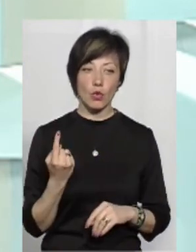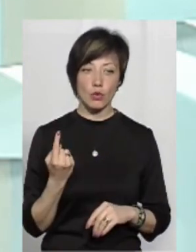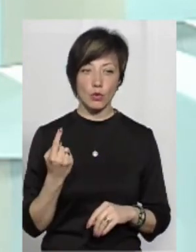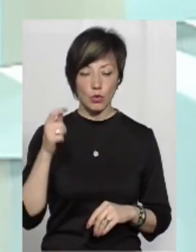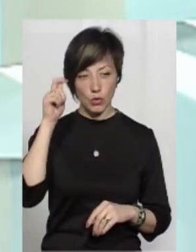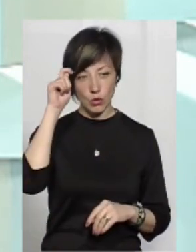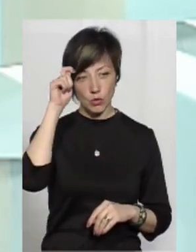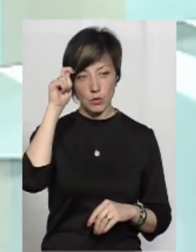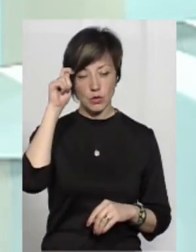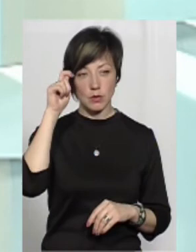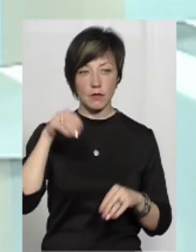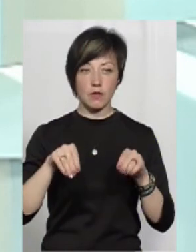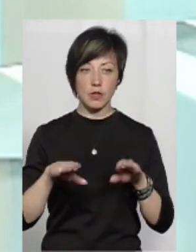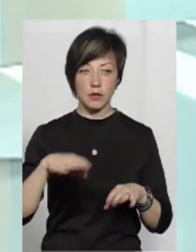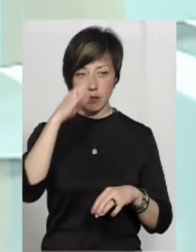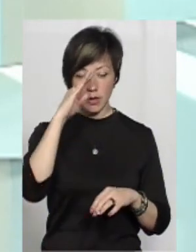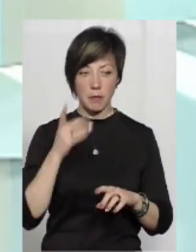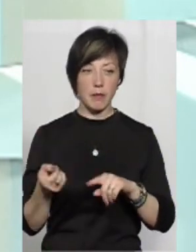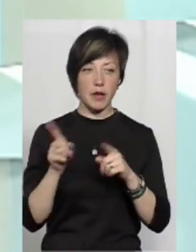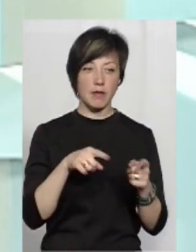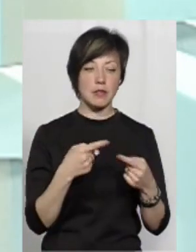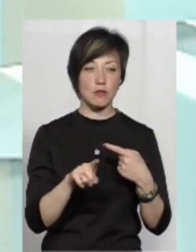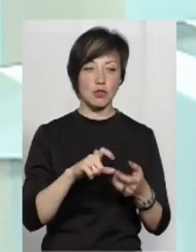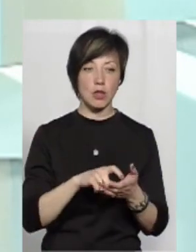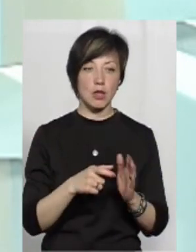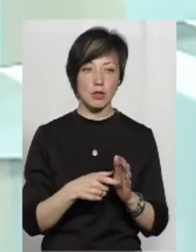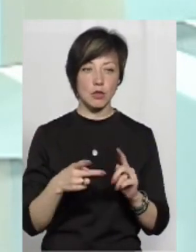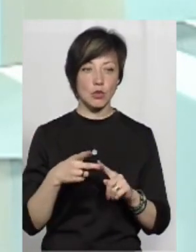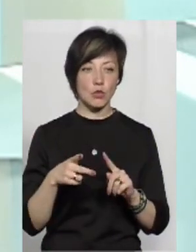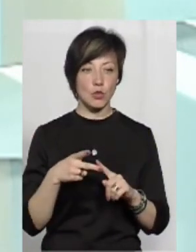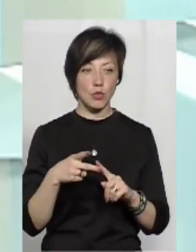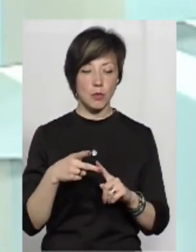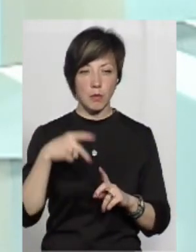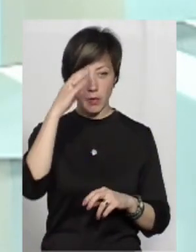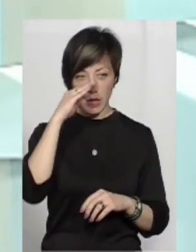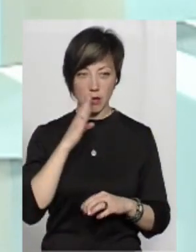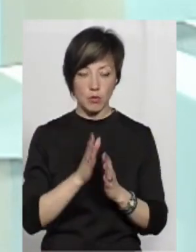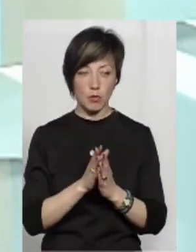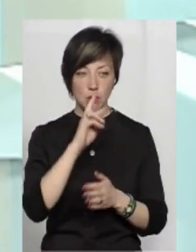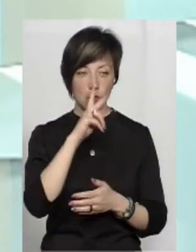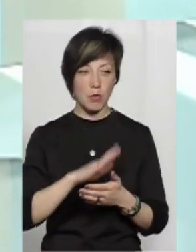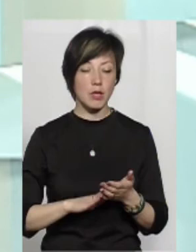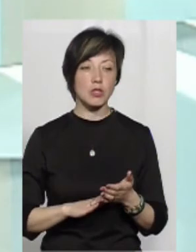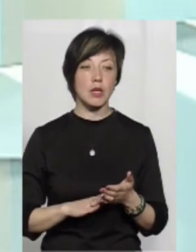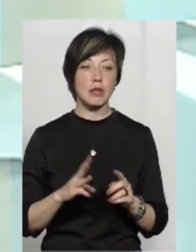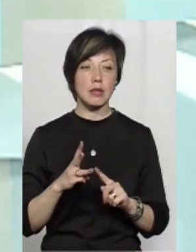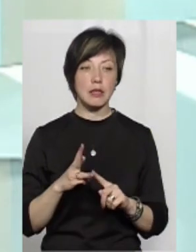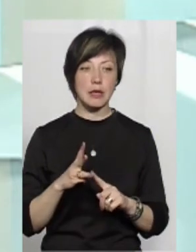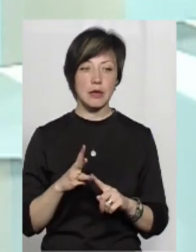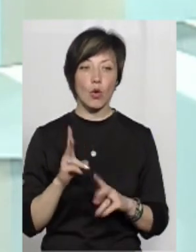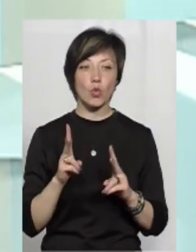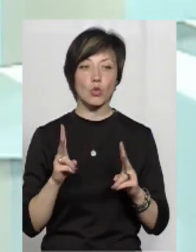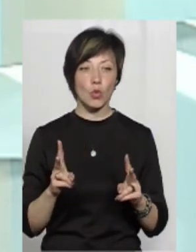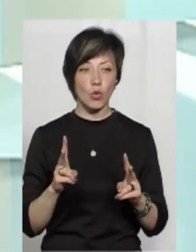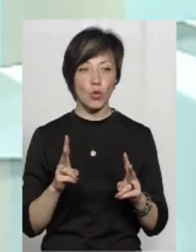хлопчика, ну так, щось вирішили батьки перевезти в інший клас, другий хлопець батьки попросили пробачення, а той,